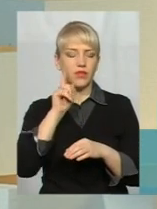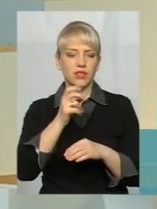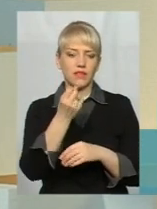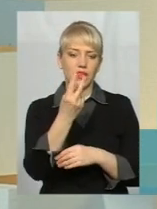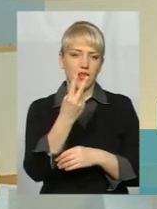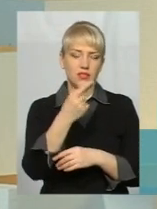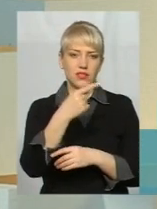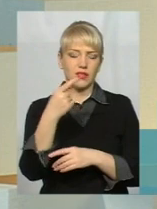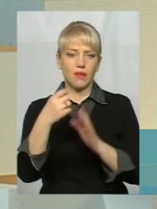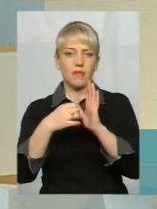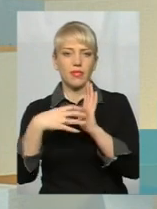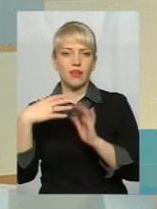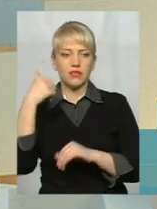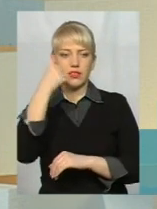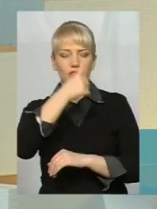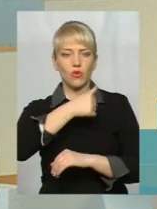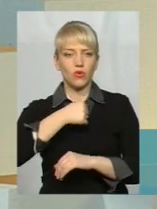-15 років,